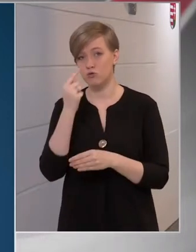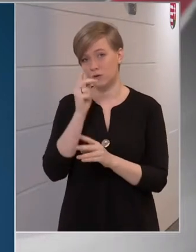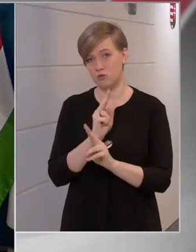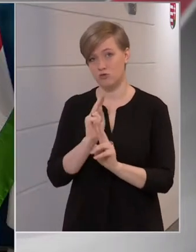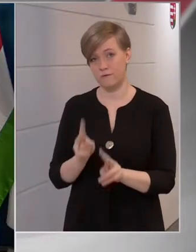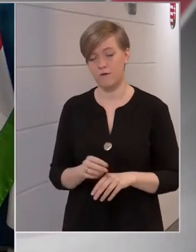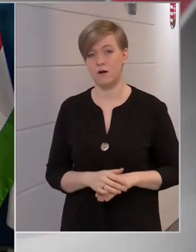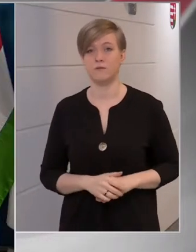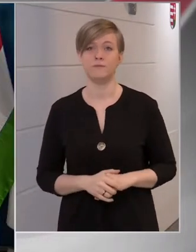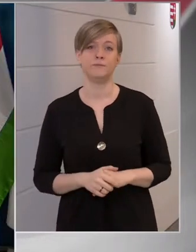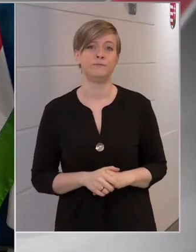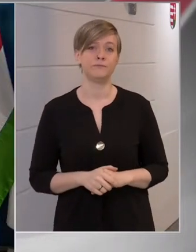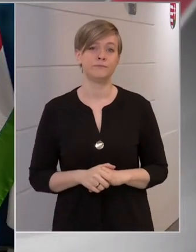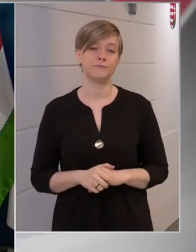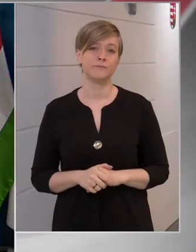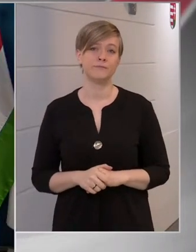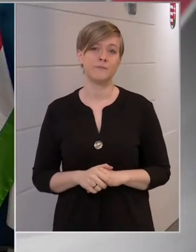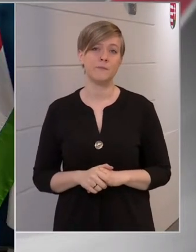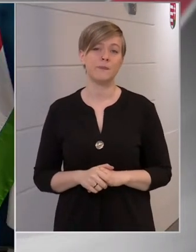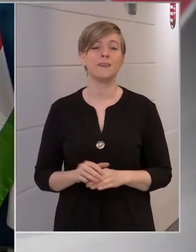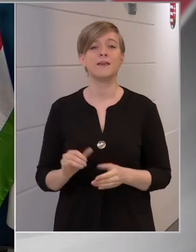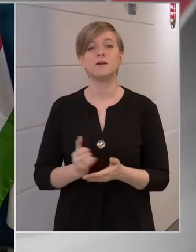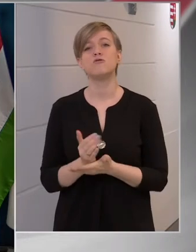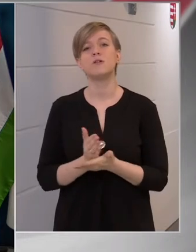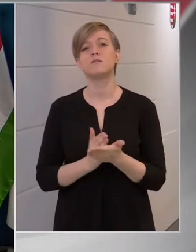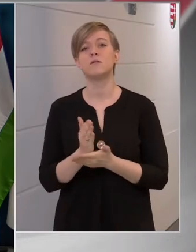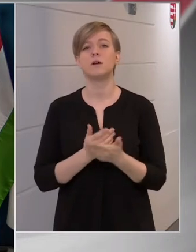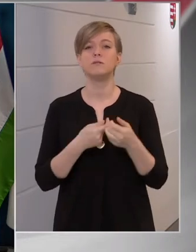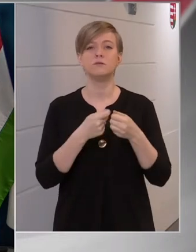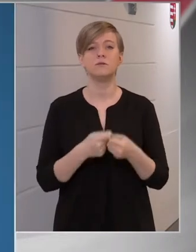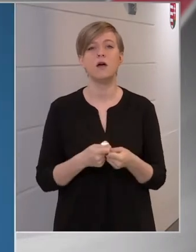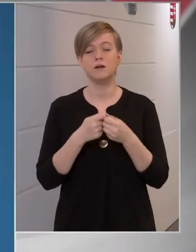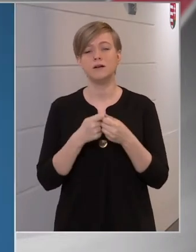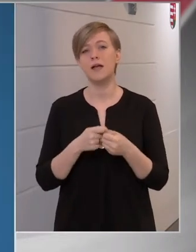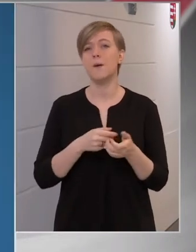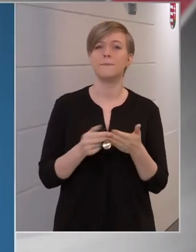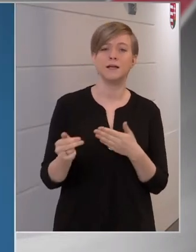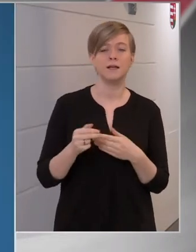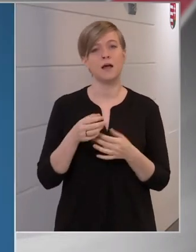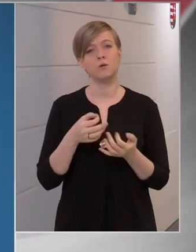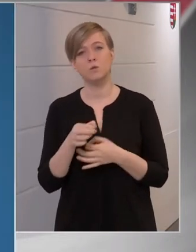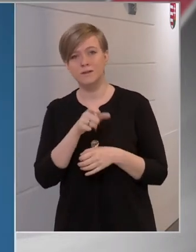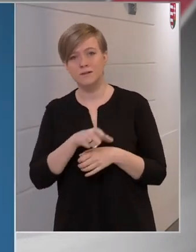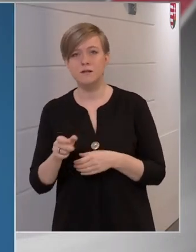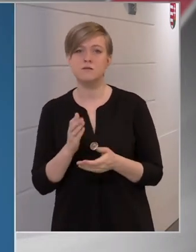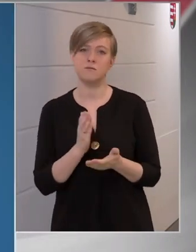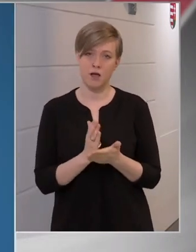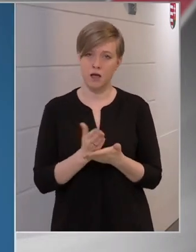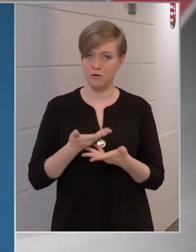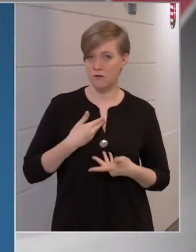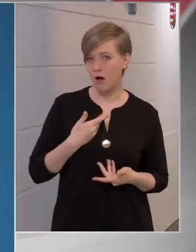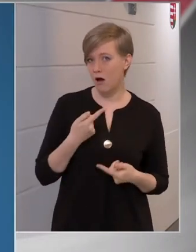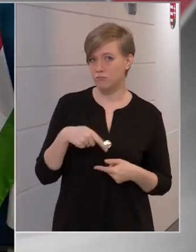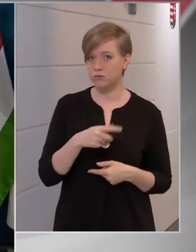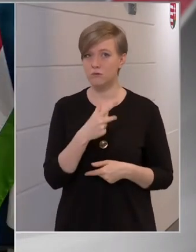vannak. Az igazságszolgáltatás tagjai, bírák, ügyészek kaptak-e már oltást?